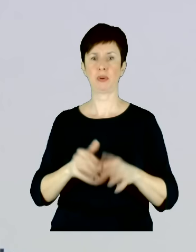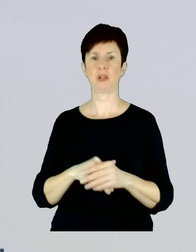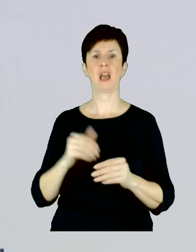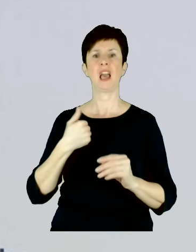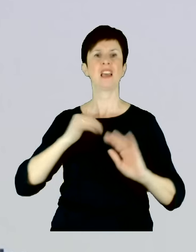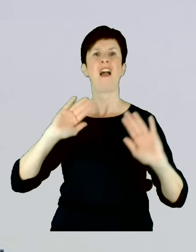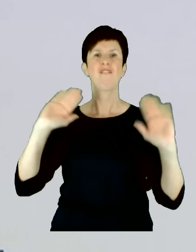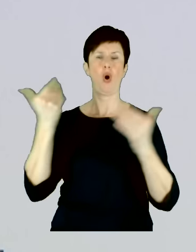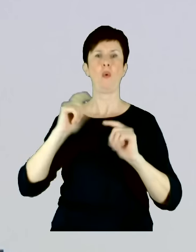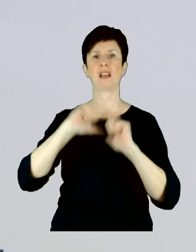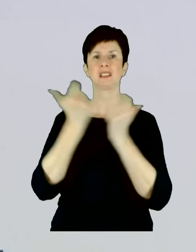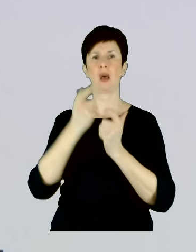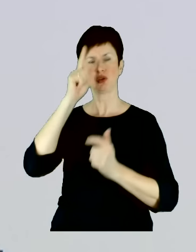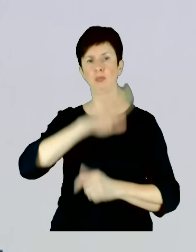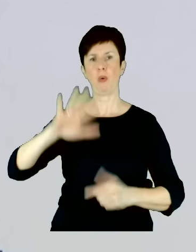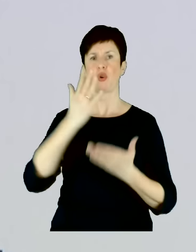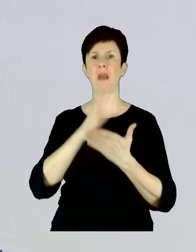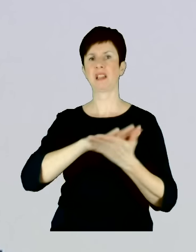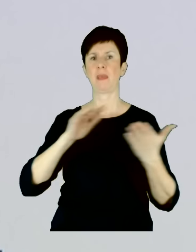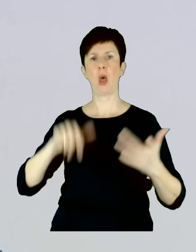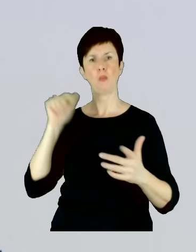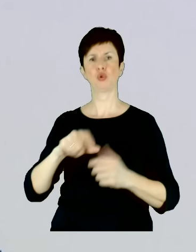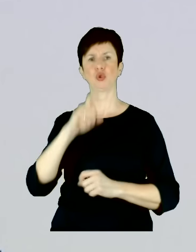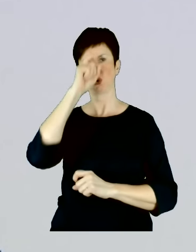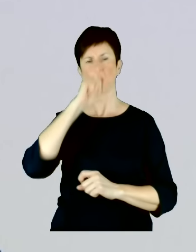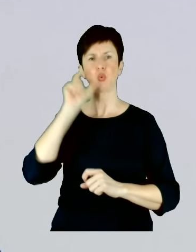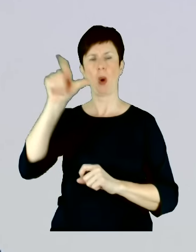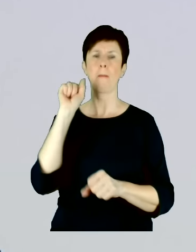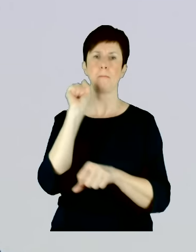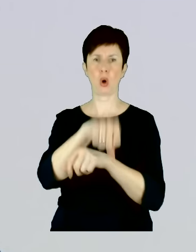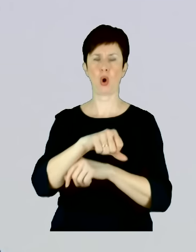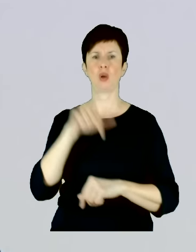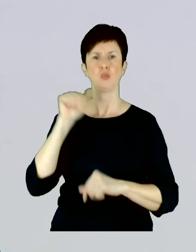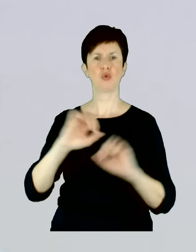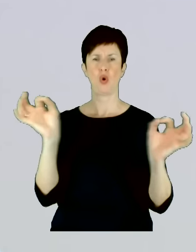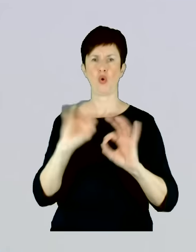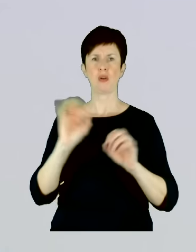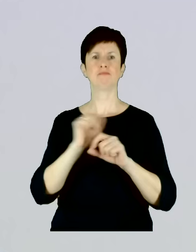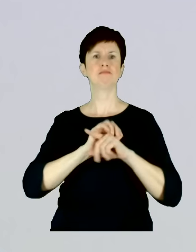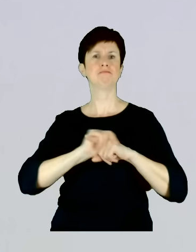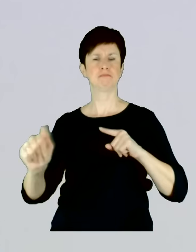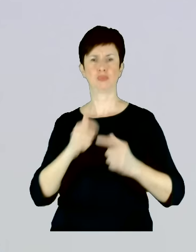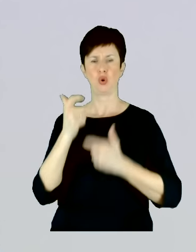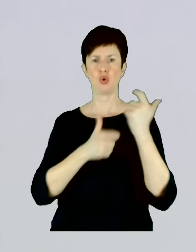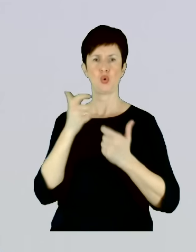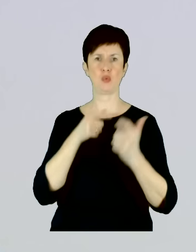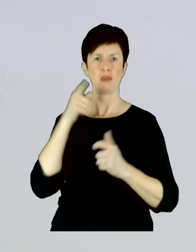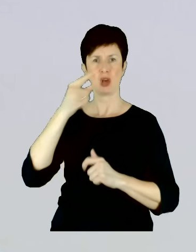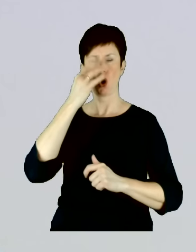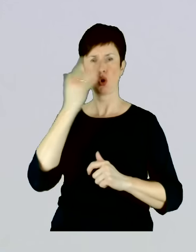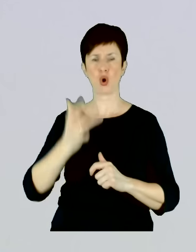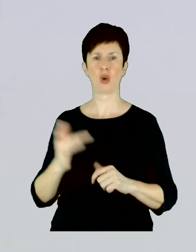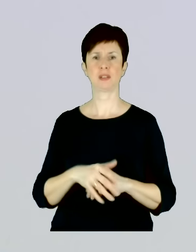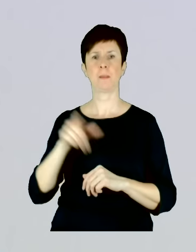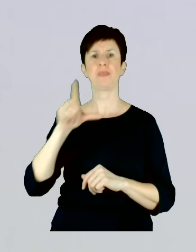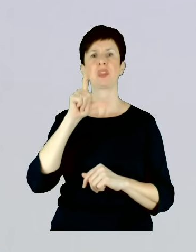międzynarodową do pokonania zła. Musimy pokonać ten okropny reżim, który teraz rządzi Rosją. Putin musi ponieść